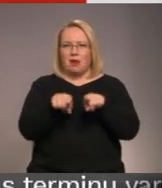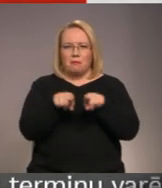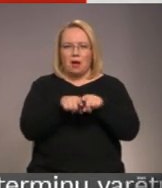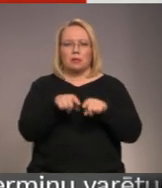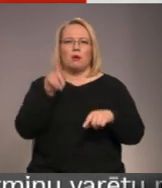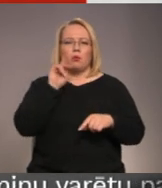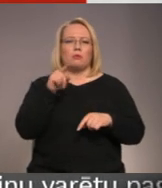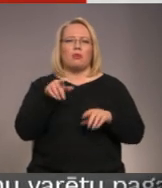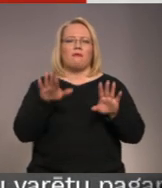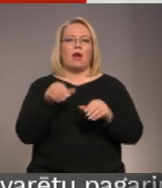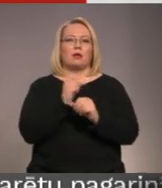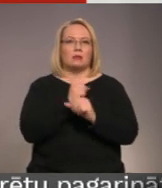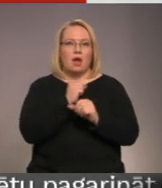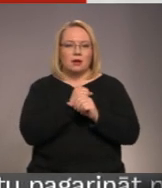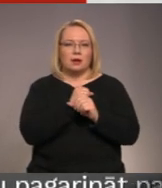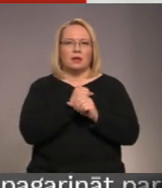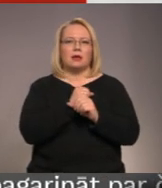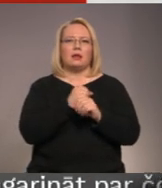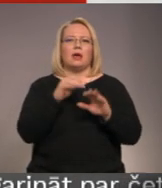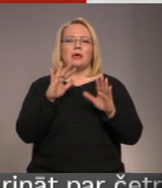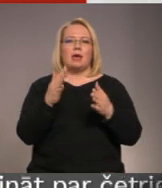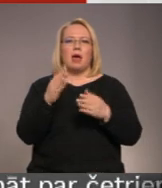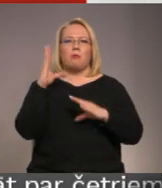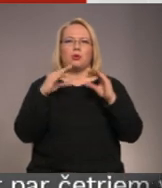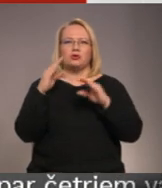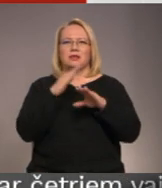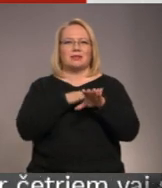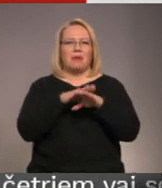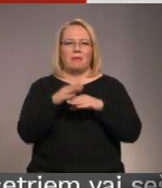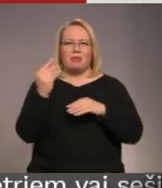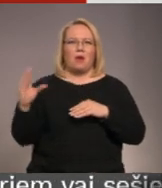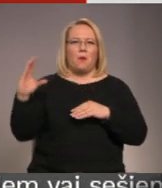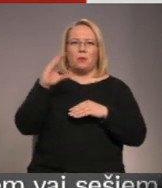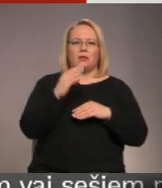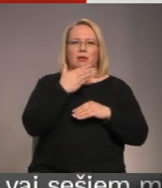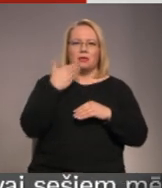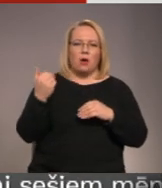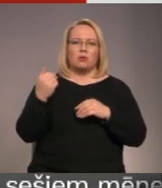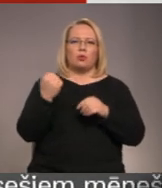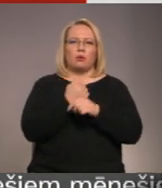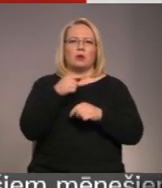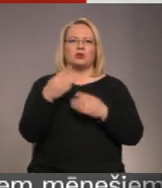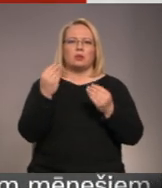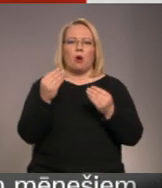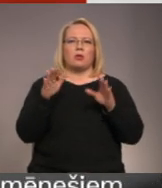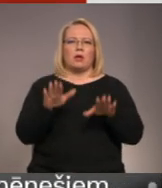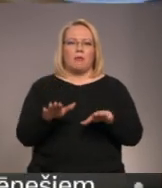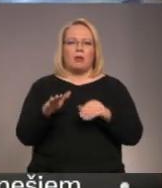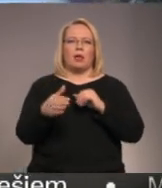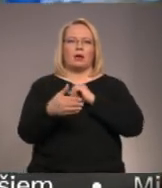varētu darīt. Turties, arī pildās, tad varbūt mums šie līdzekļi ir jāatskāja trūcīgajam un varbaudības.